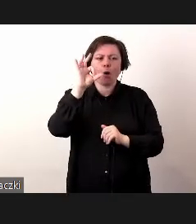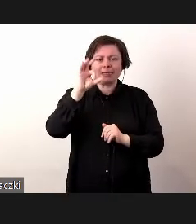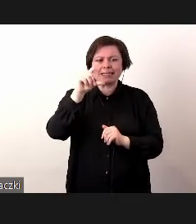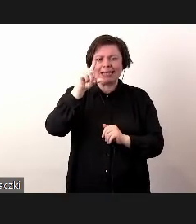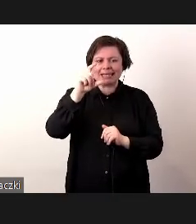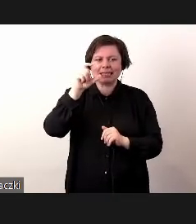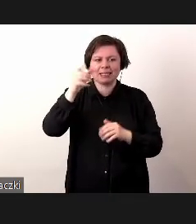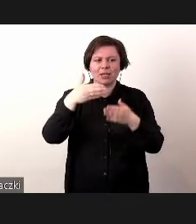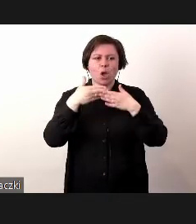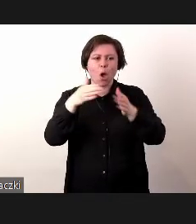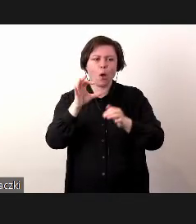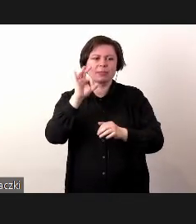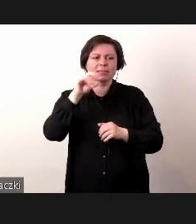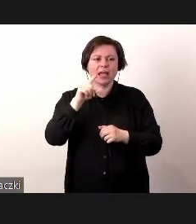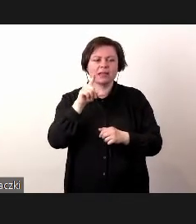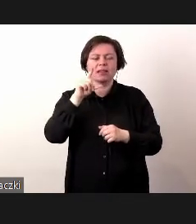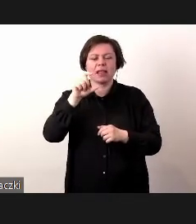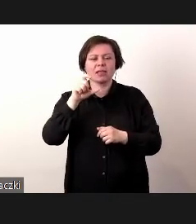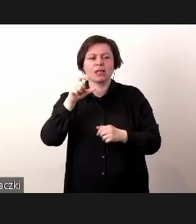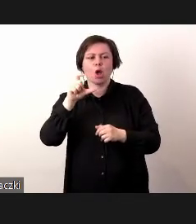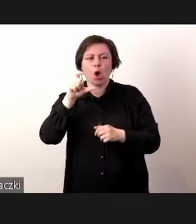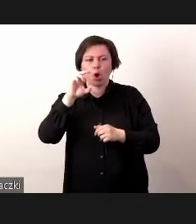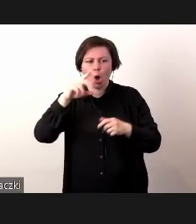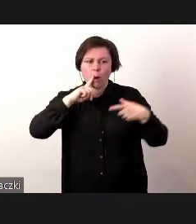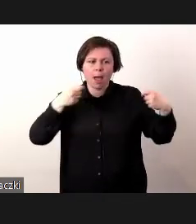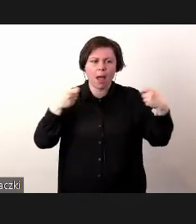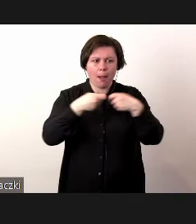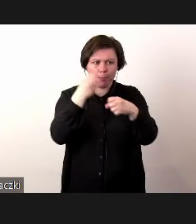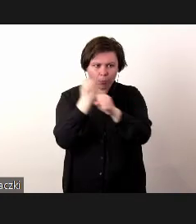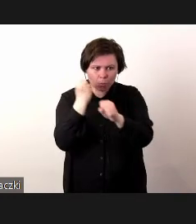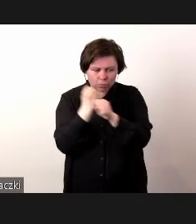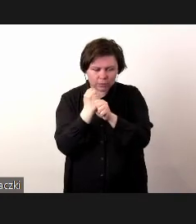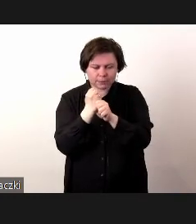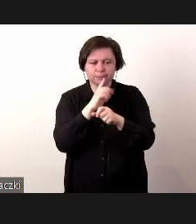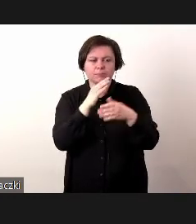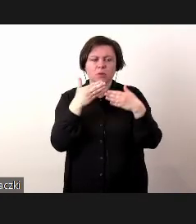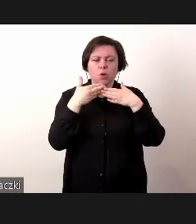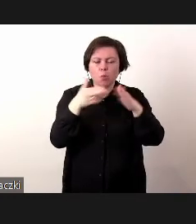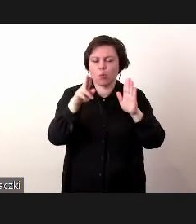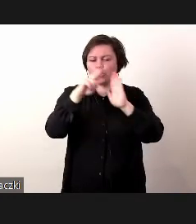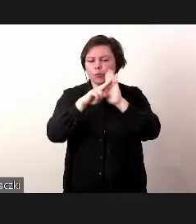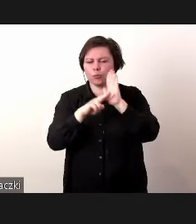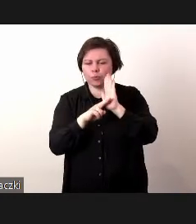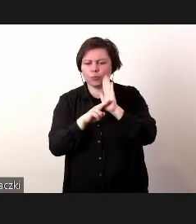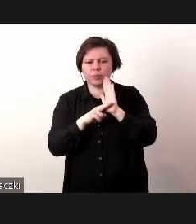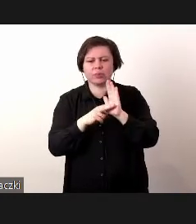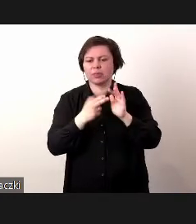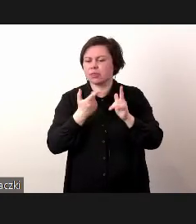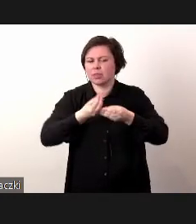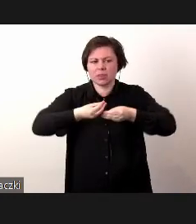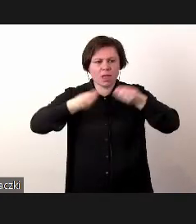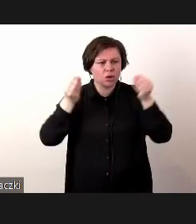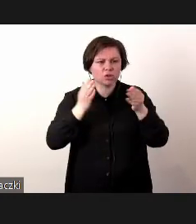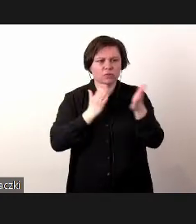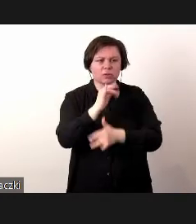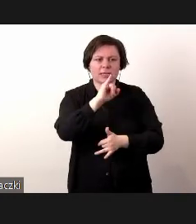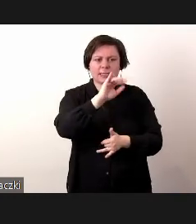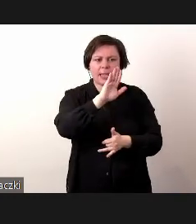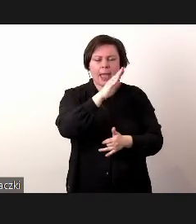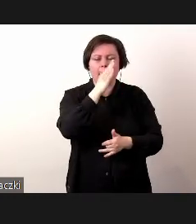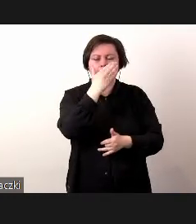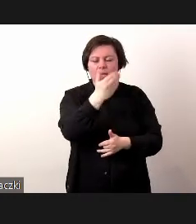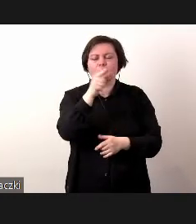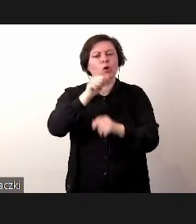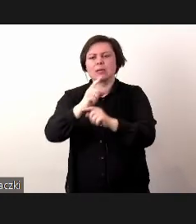czyli Open Services for Lifecycle Collaboration. I to jest po prostu otwarty standard nierozwijany przez IBM, a to jest niezależny